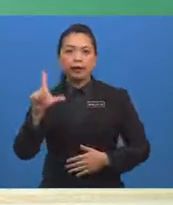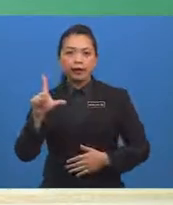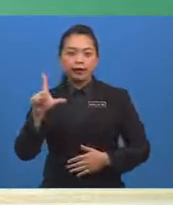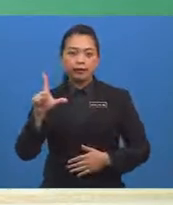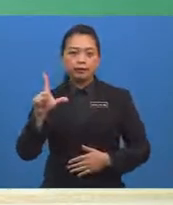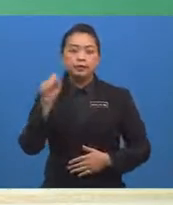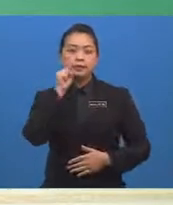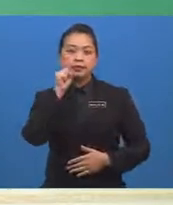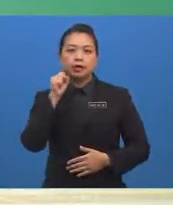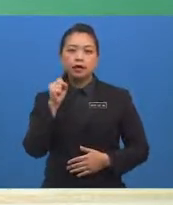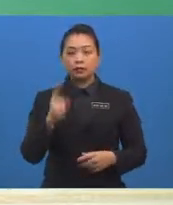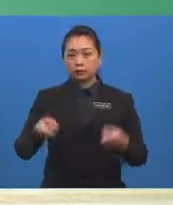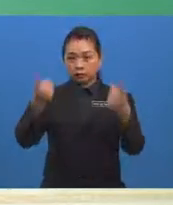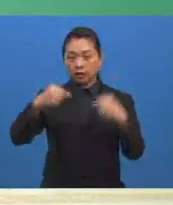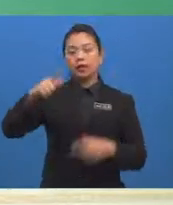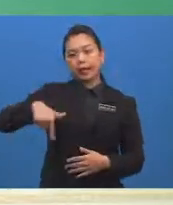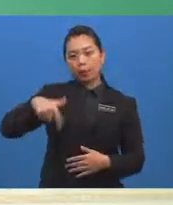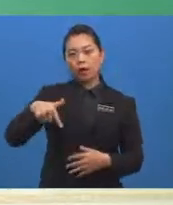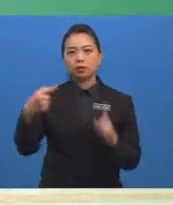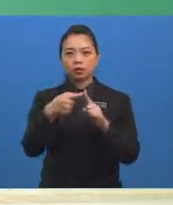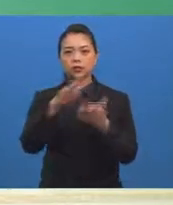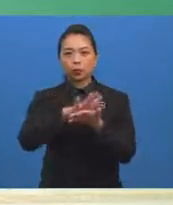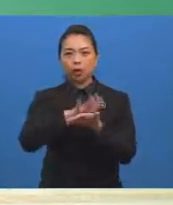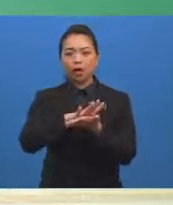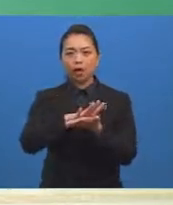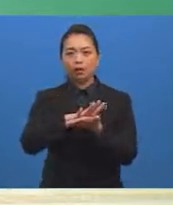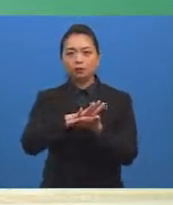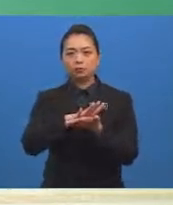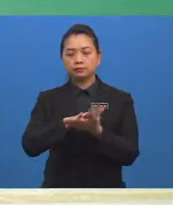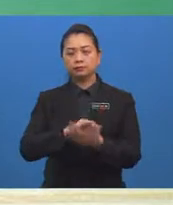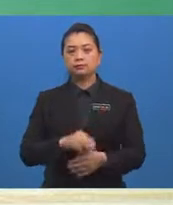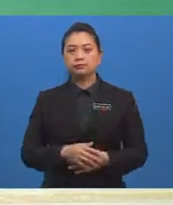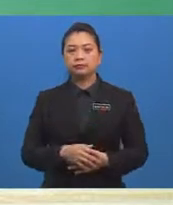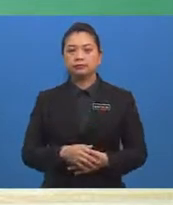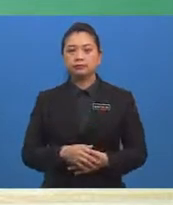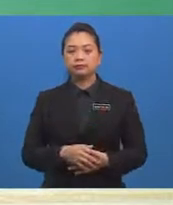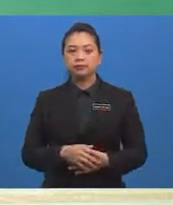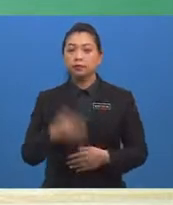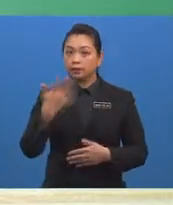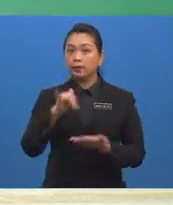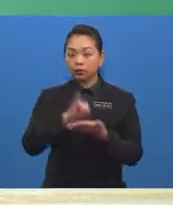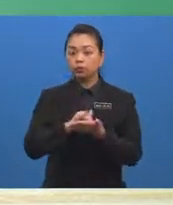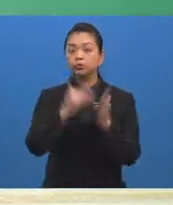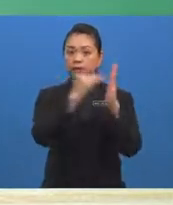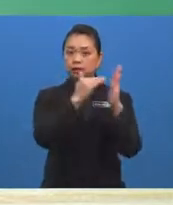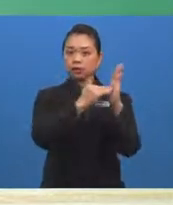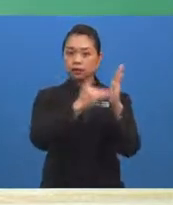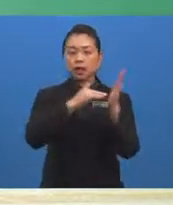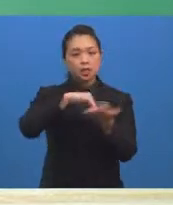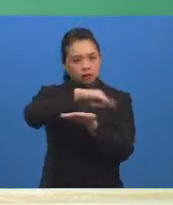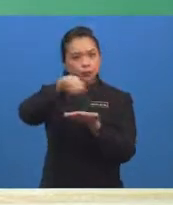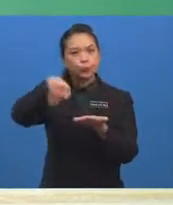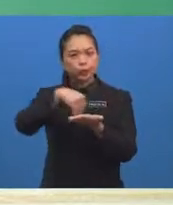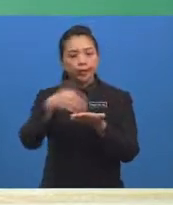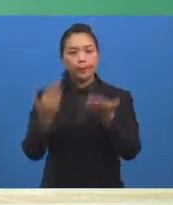peristiwa Siti hadir lewat ke sekolah Pertama, senaraikan kesemua kesudahan